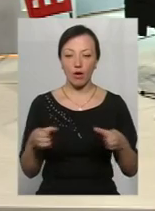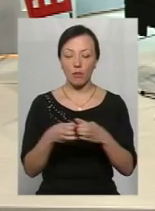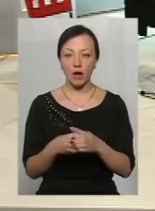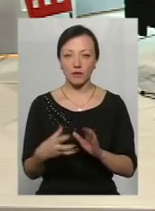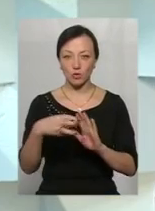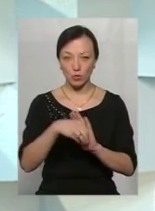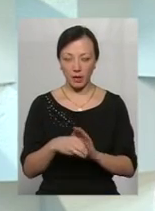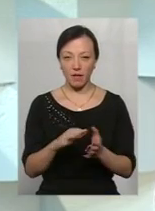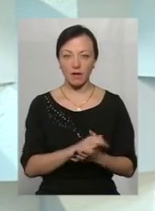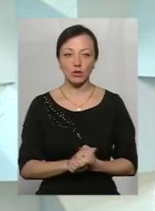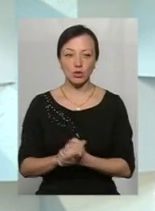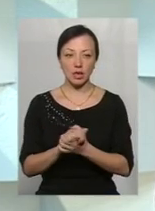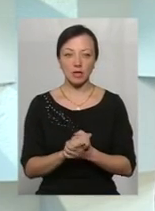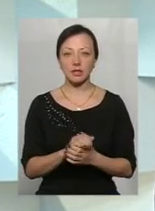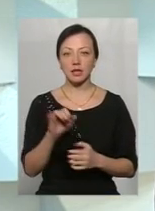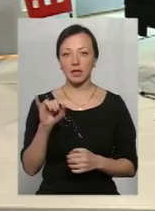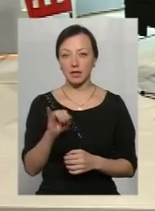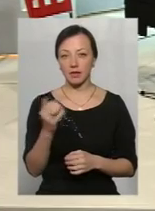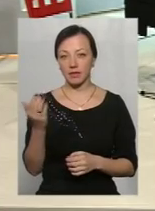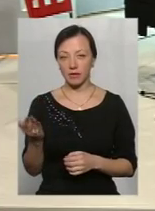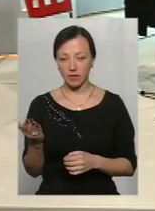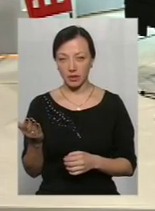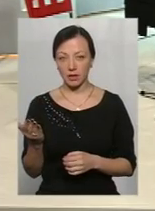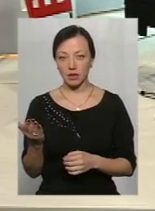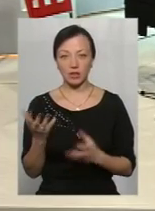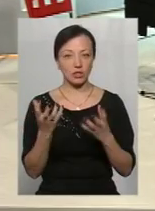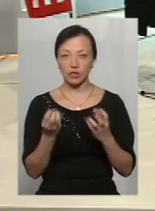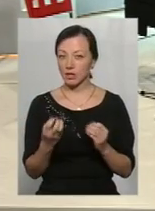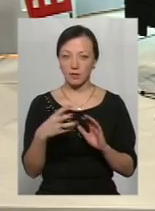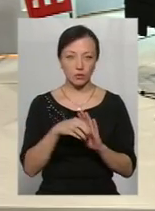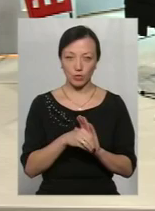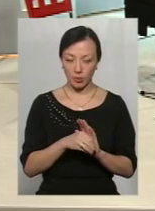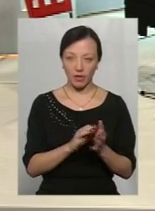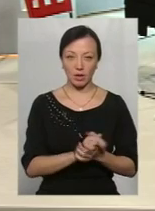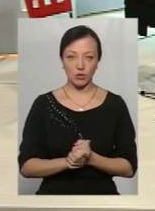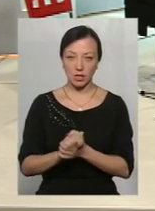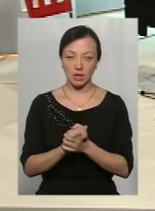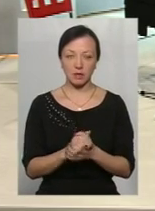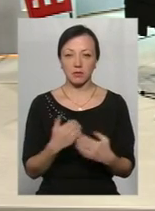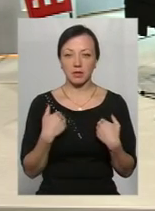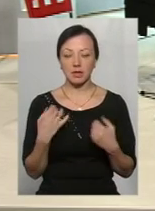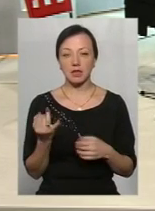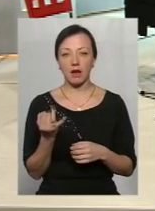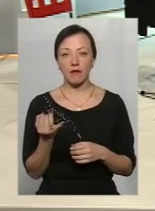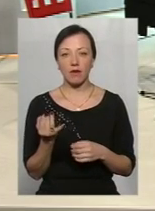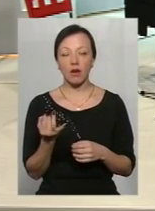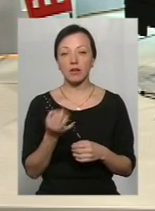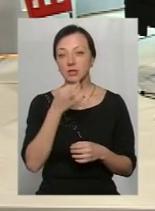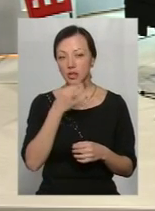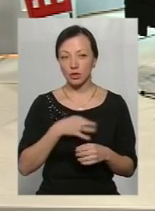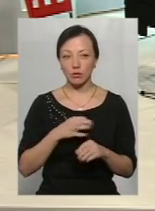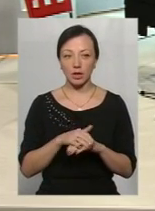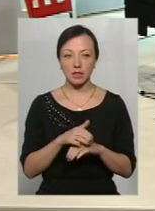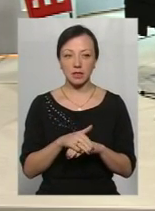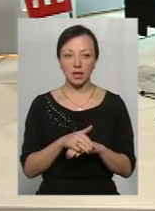вступила в асоціації, і пан Ігор, який ще не вступив, мені просто цікаво. От скажіть, будь